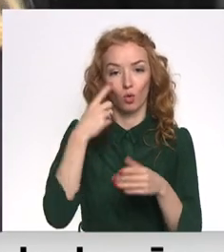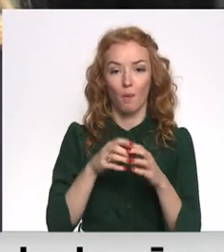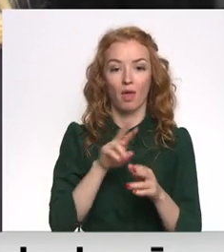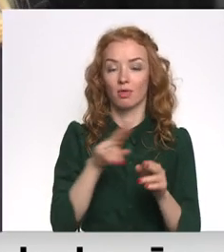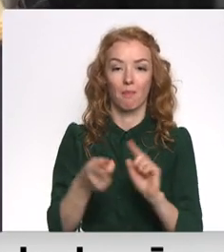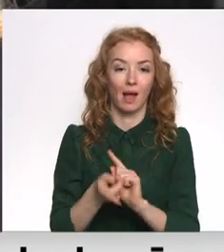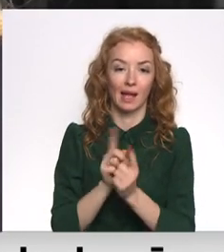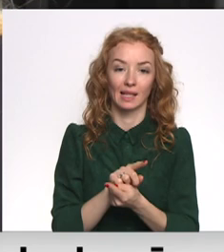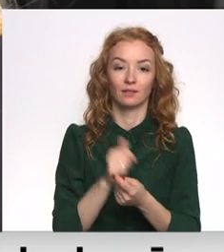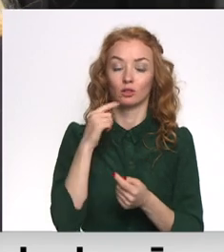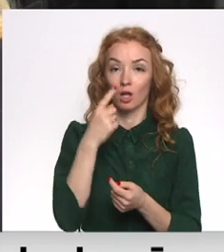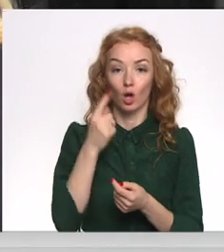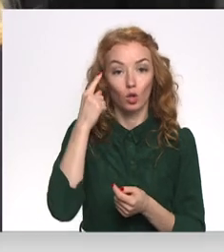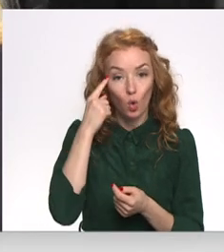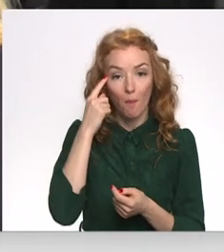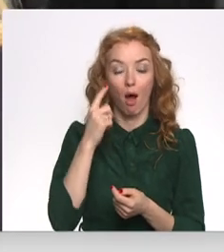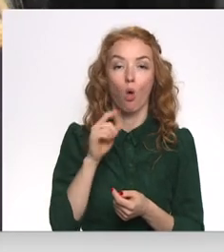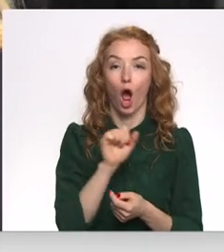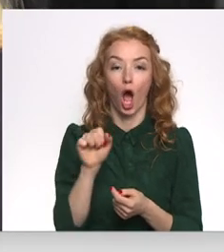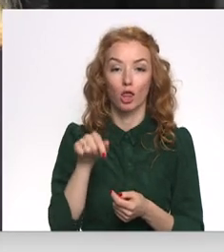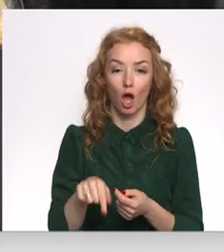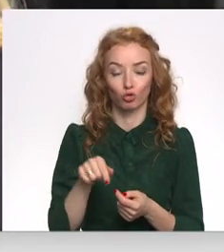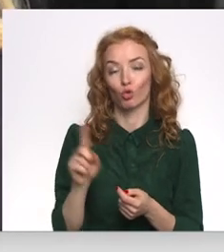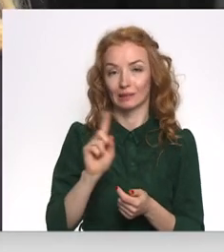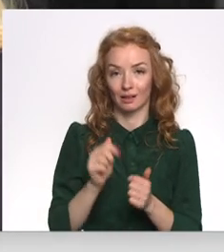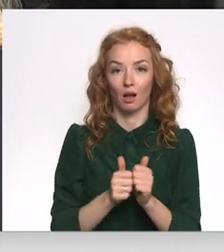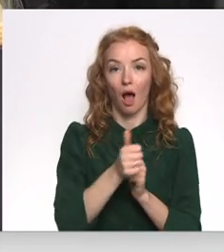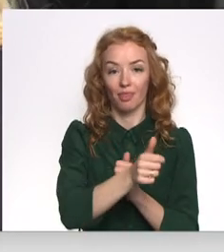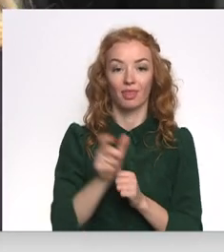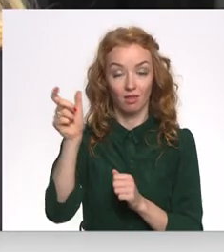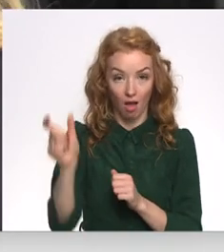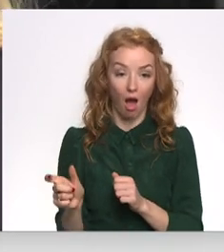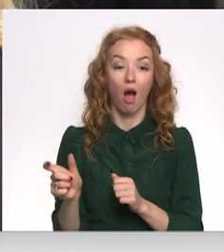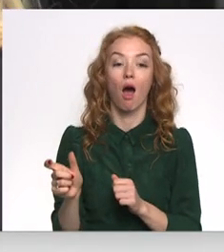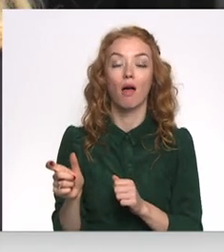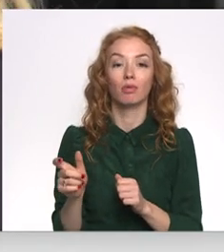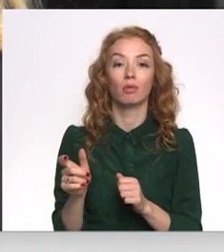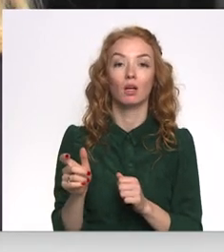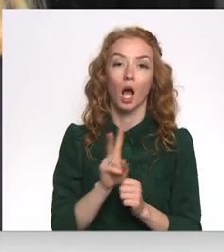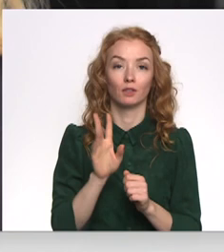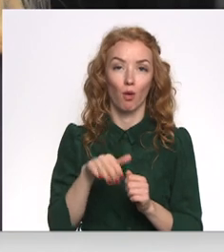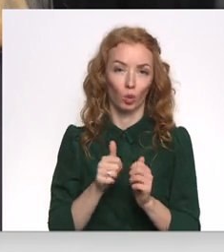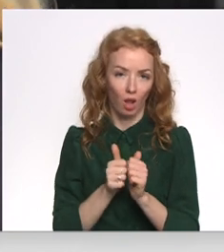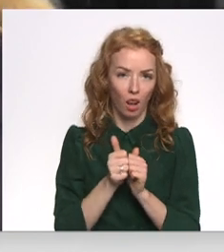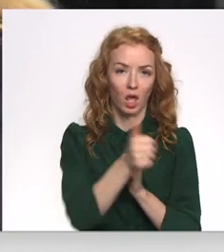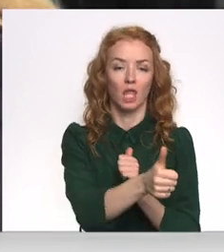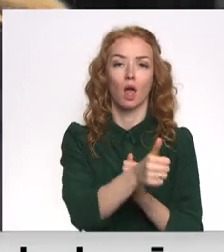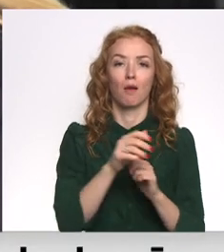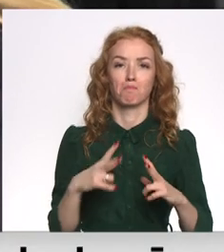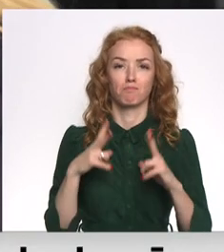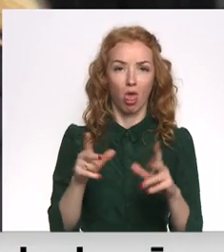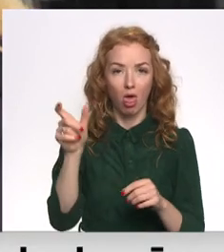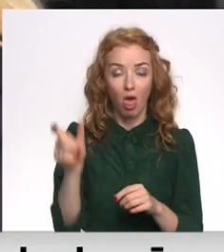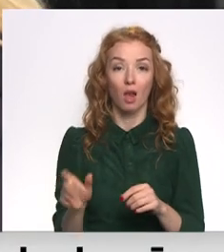domāju, ka ātežos ir kandidāti būt par līderiem un par mēru, kas varēs